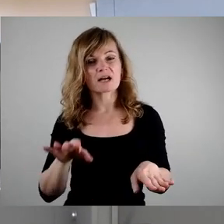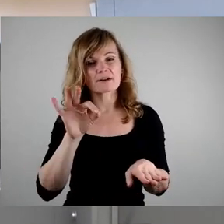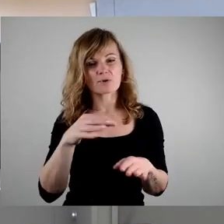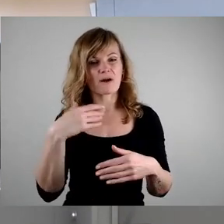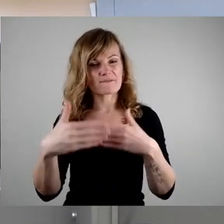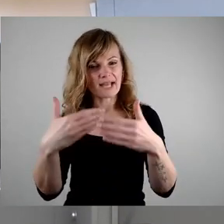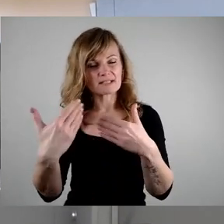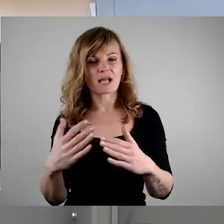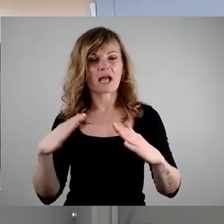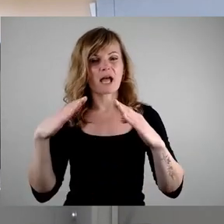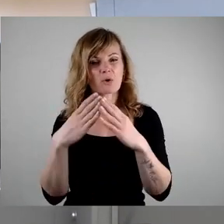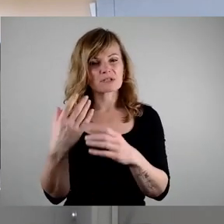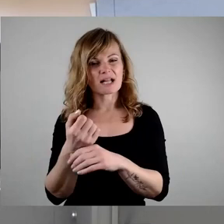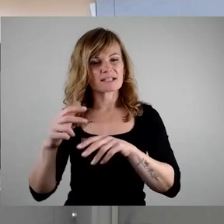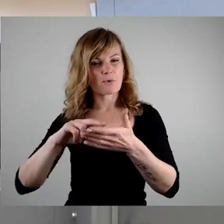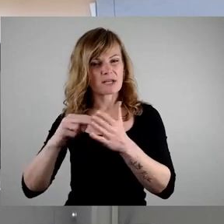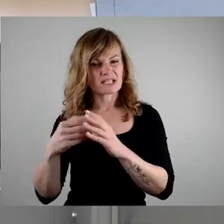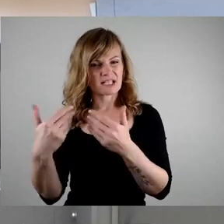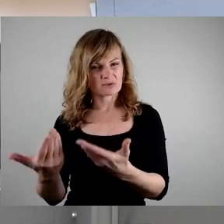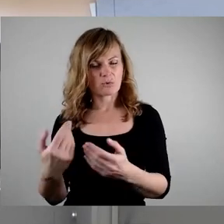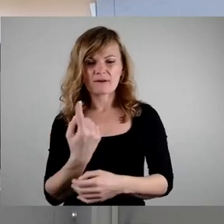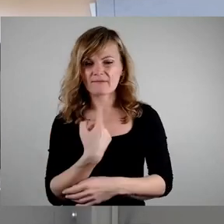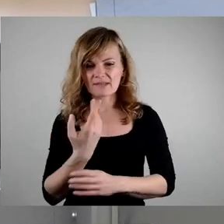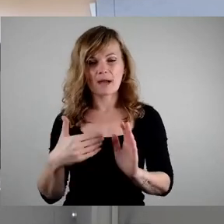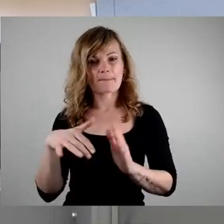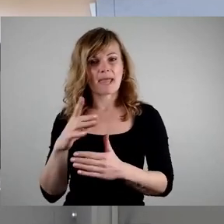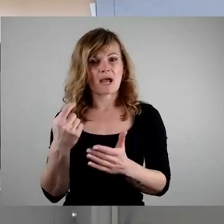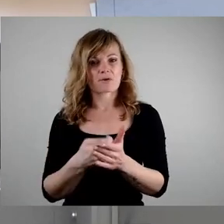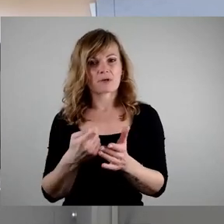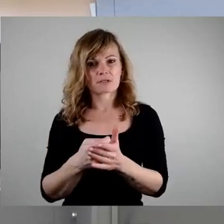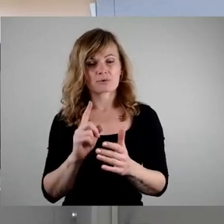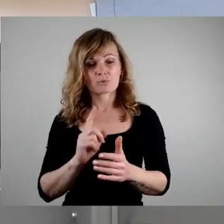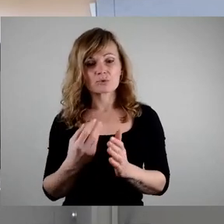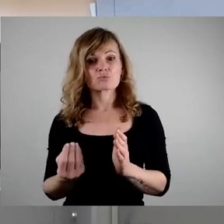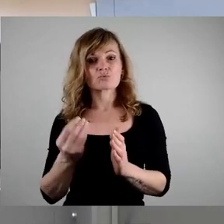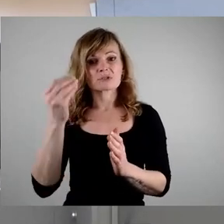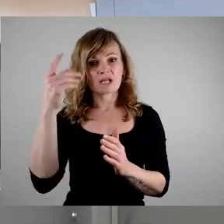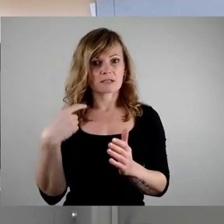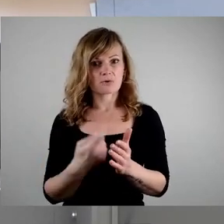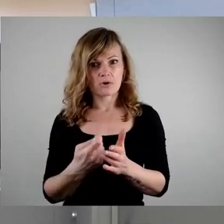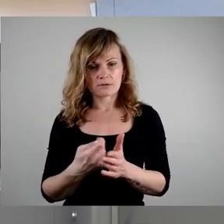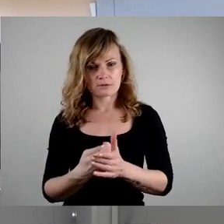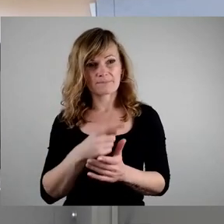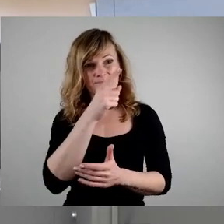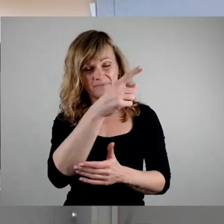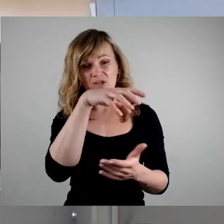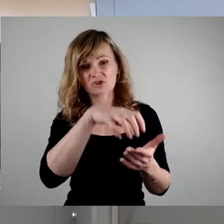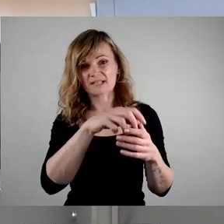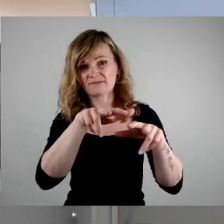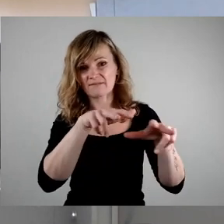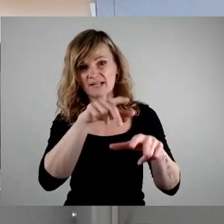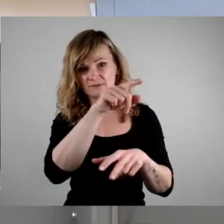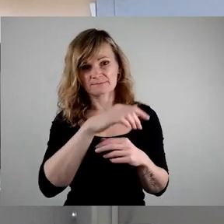Haushaltspolitik sein, dass wir Mehrkosten und zusätzliche Kosten, die der Stadtverwaltung und den